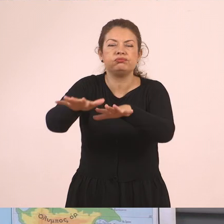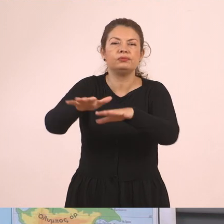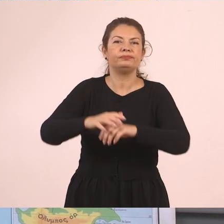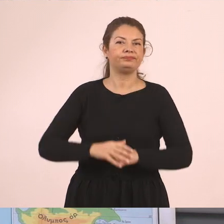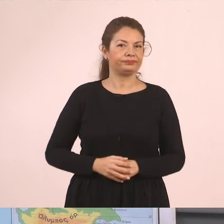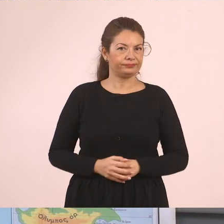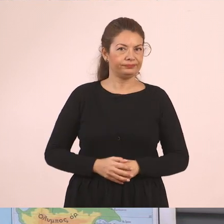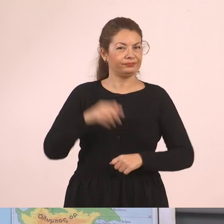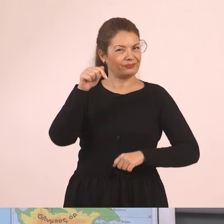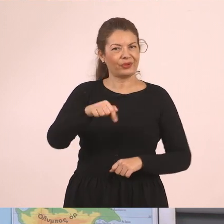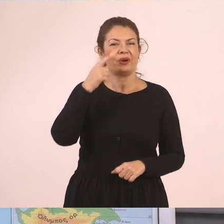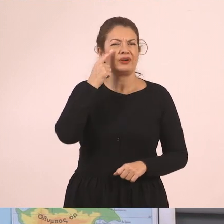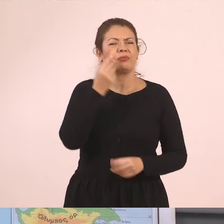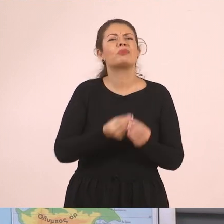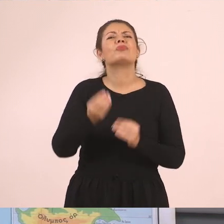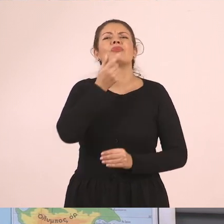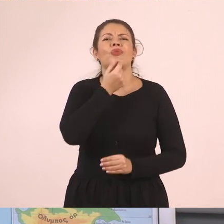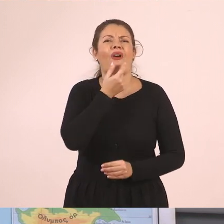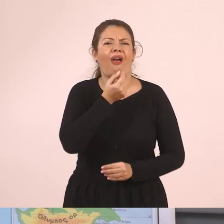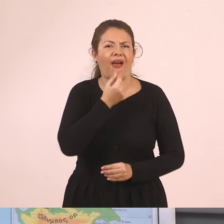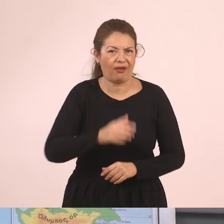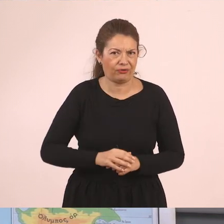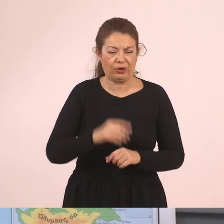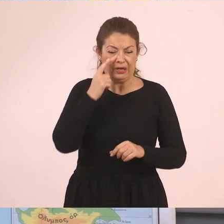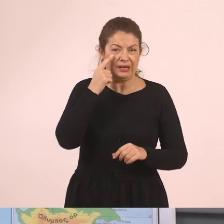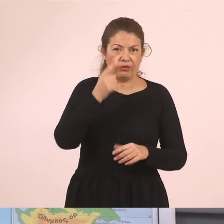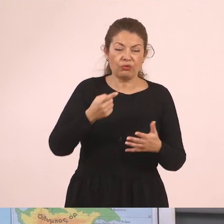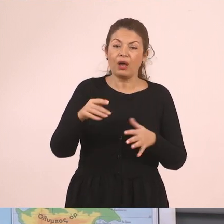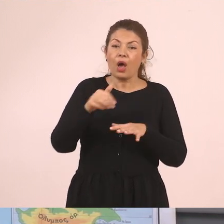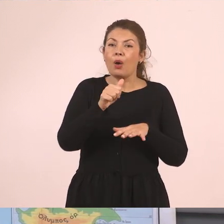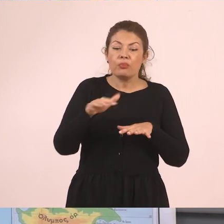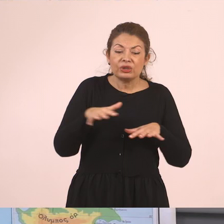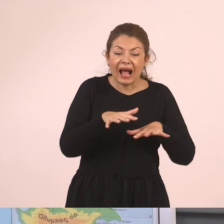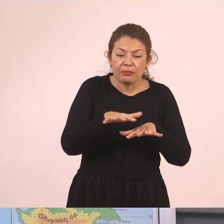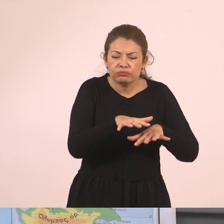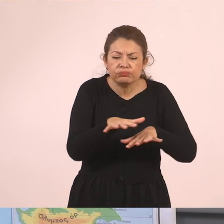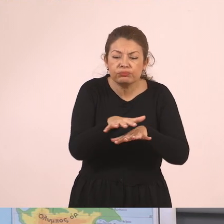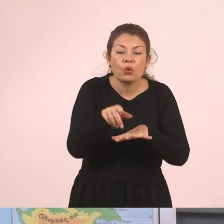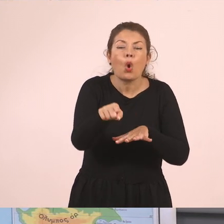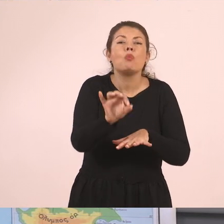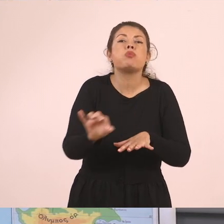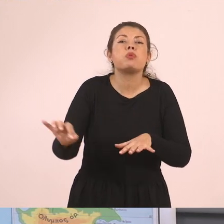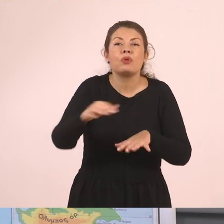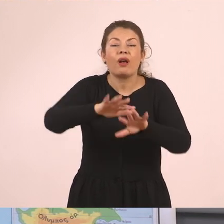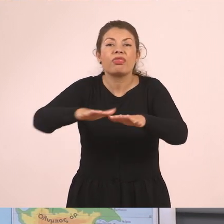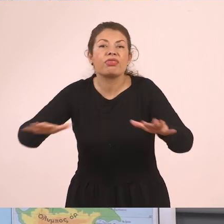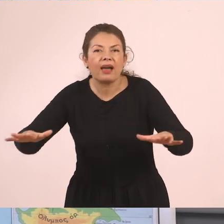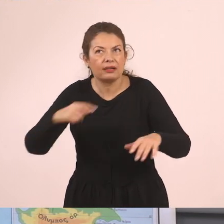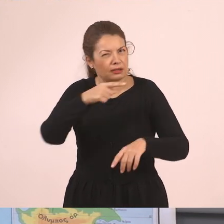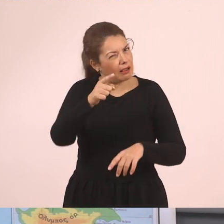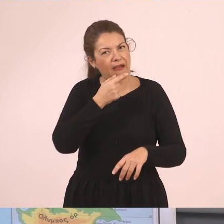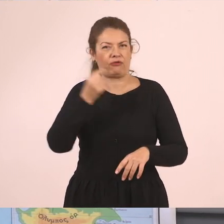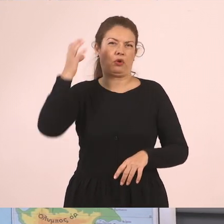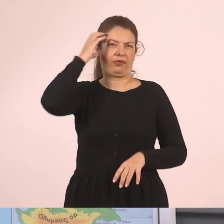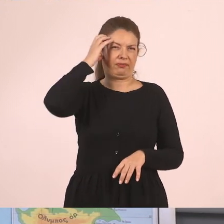κάνοντας και πιο εύκολη τη δουλειά μας, πού εκβάλλουν, πού ξεχύνονται, σε ποιες θάλασσες ξεχύνονται και έτσι λίγο